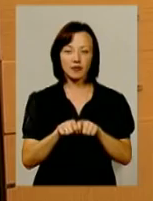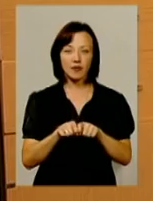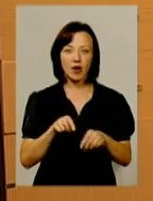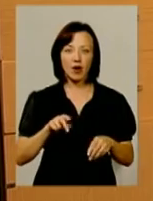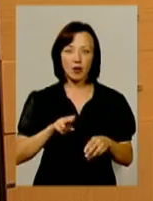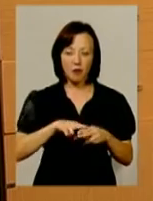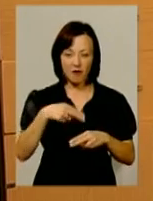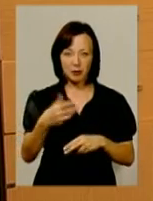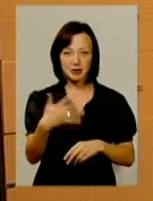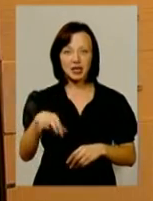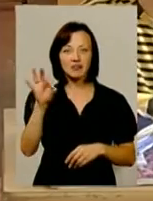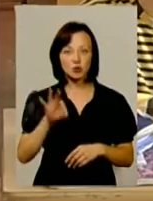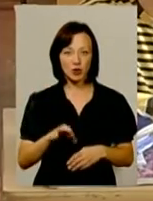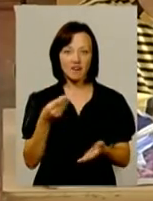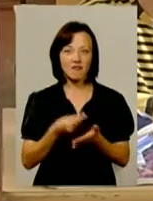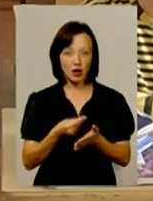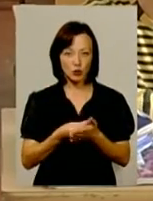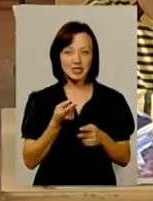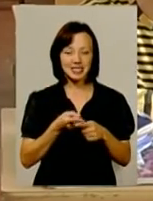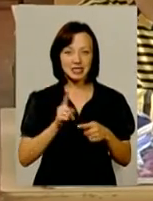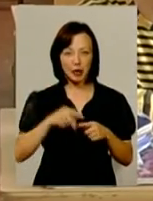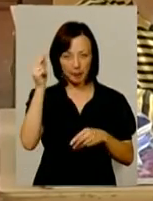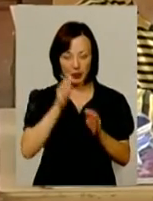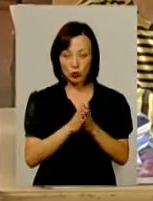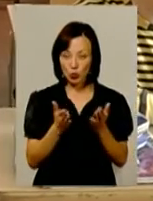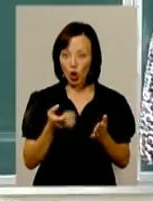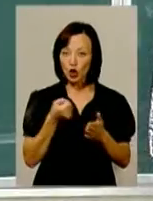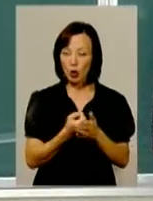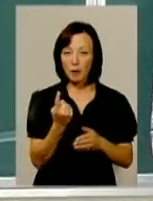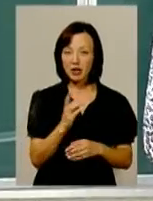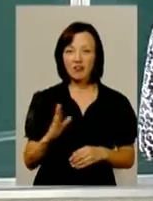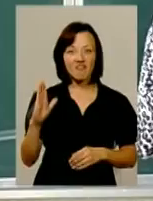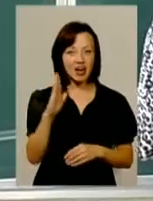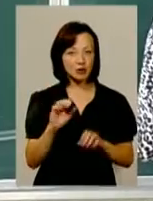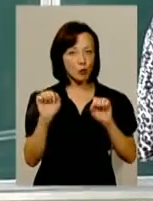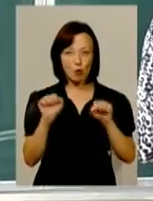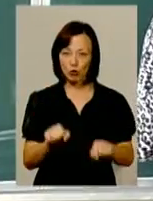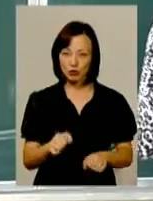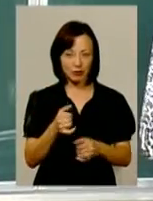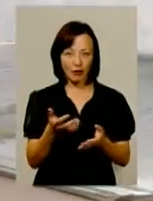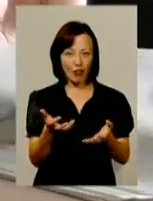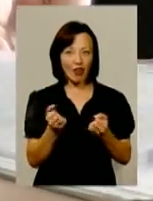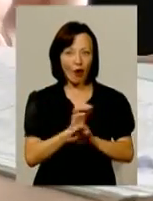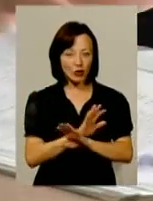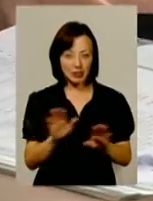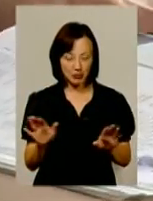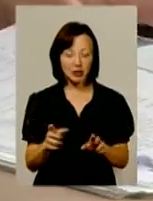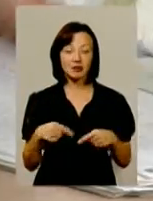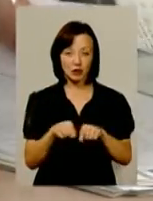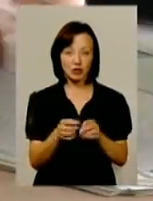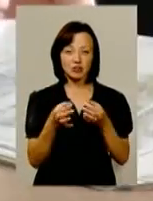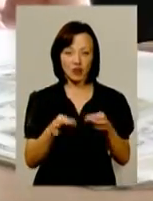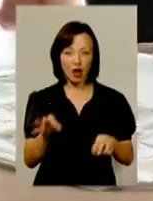вартості зазначених підручників. Однак до 1 вересня школи можуть не отримати нові книжки. В такому разі Міносвіти дозволяє